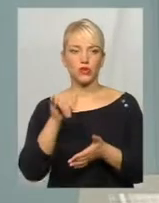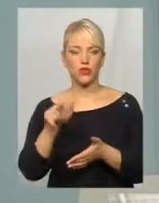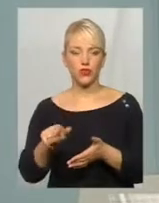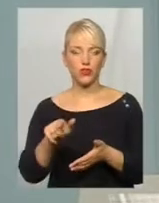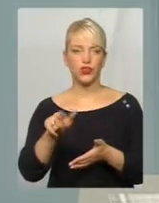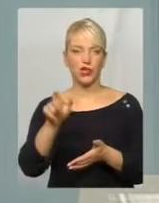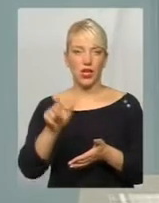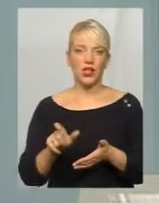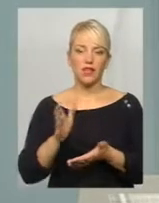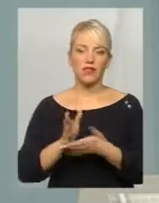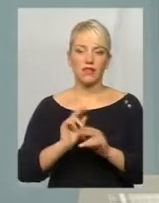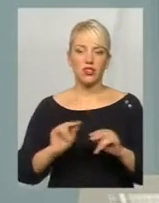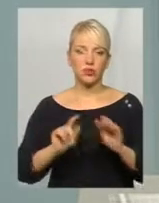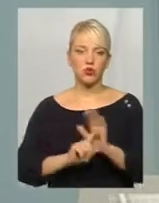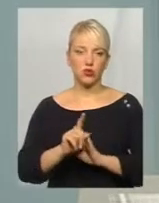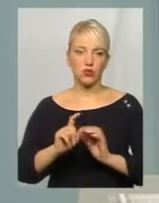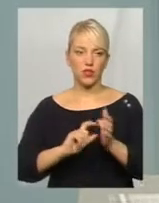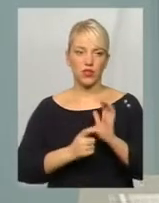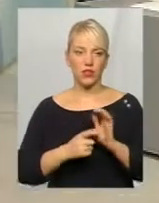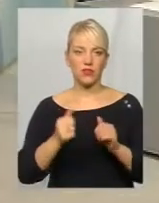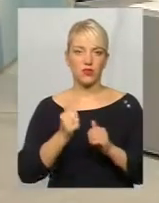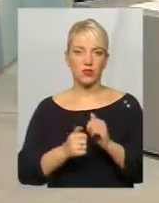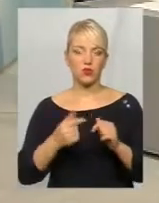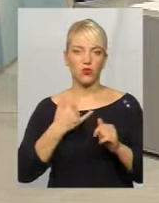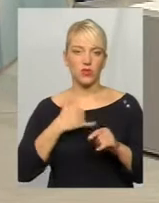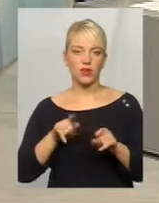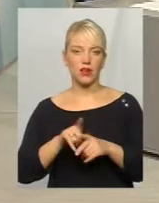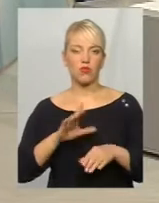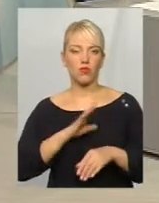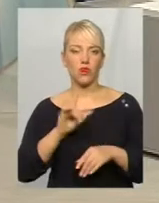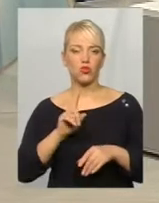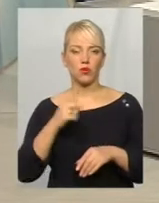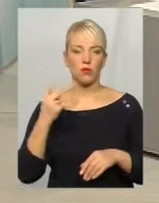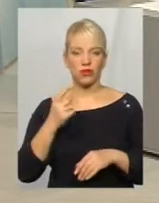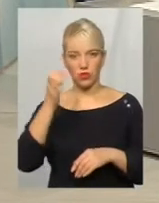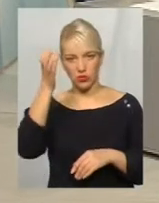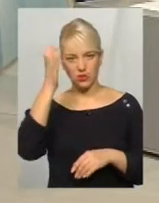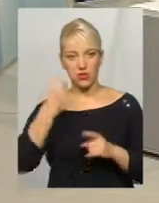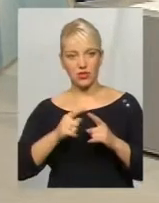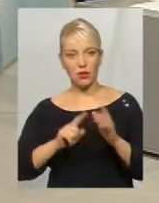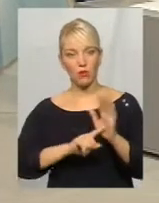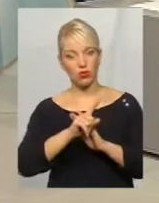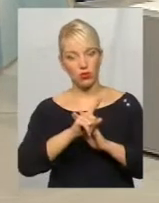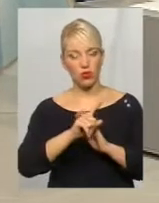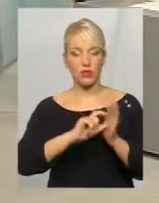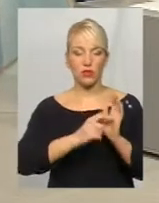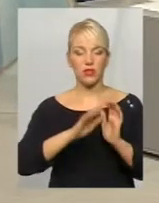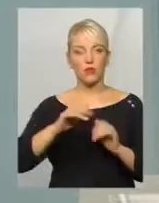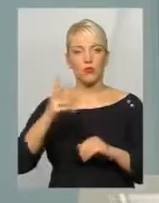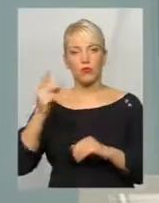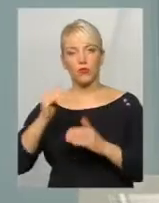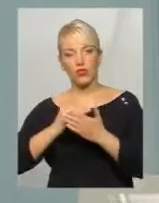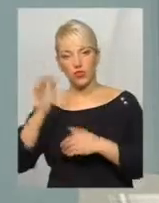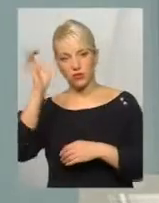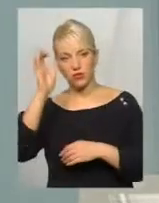початкових класів. Тому що зачасту у нас буває так, що перша освіта – це початкові класи, а потім вища освіта – це